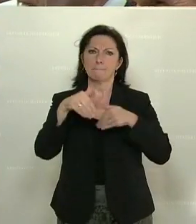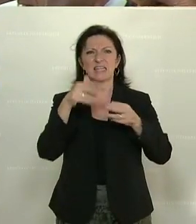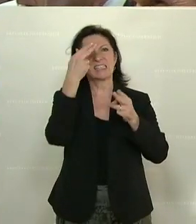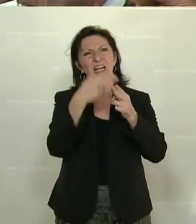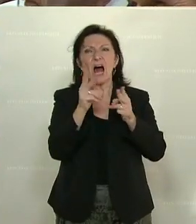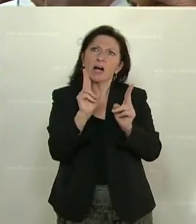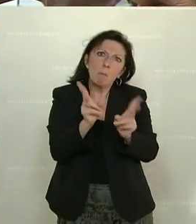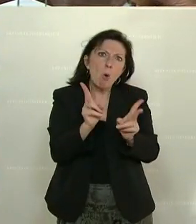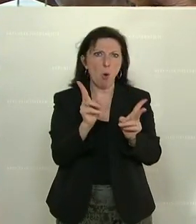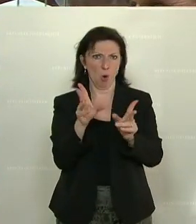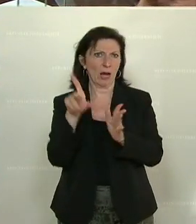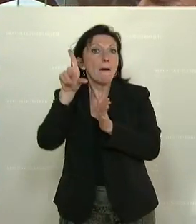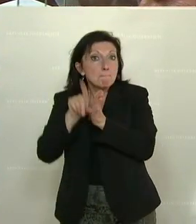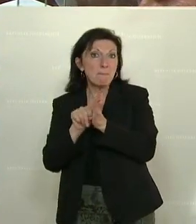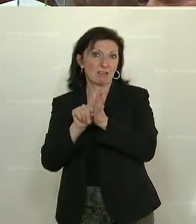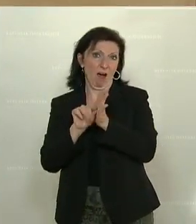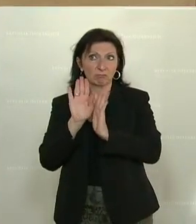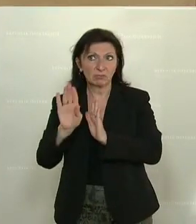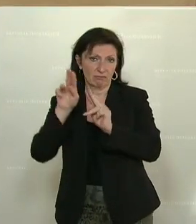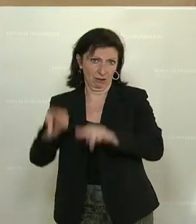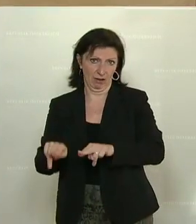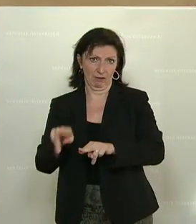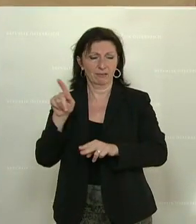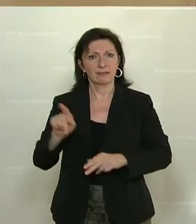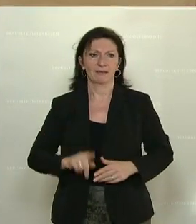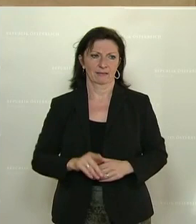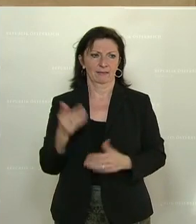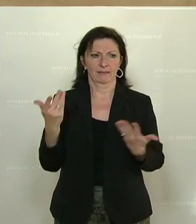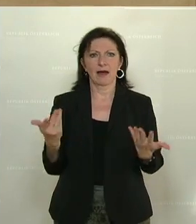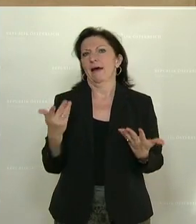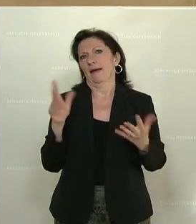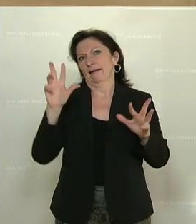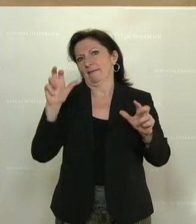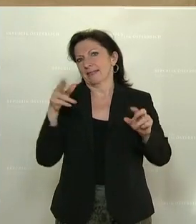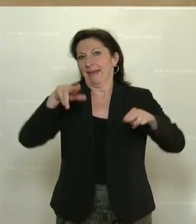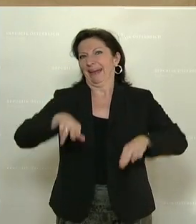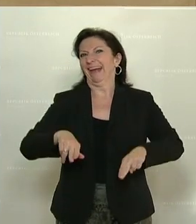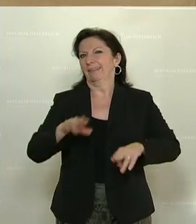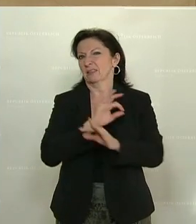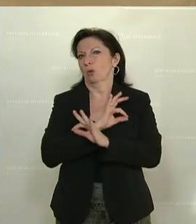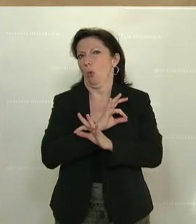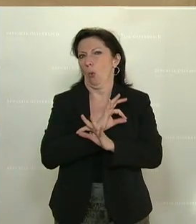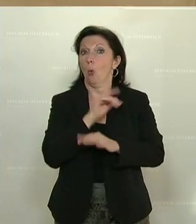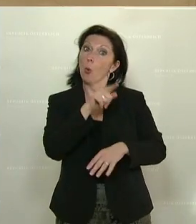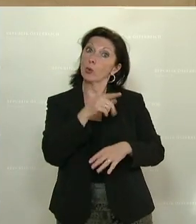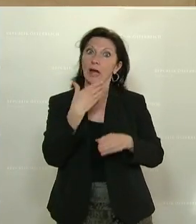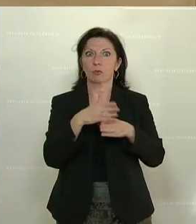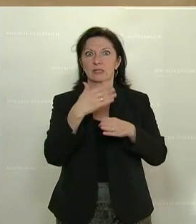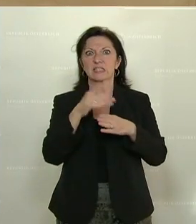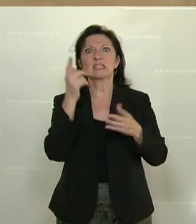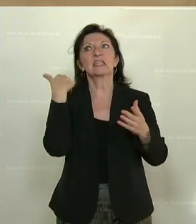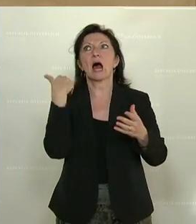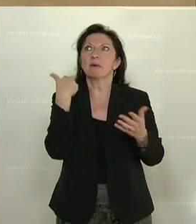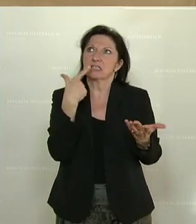Minderheitenrecht sein könnte, damit es nicht mehr ein Noll, hat es genannt, totes Recht, Holzinger hat gesagt, schlafendes